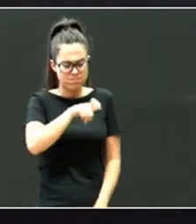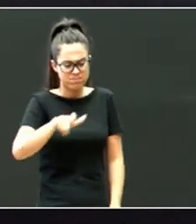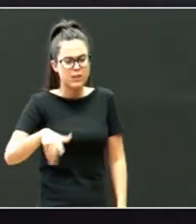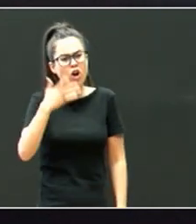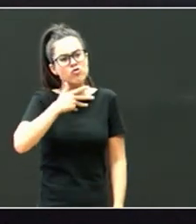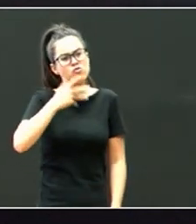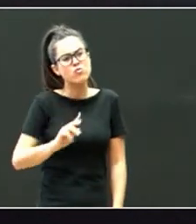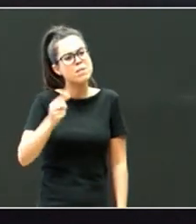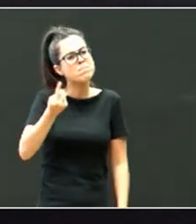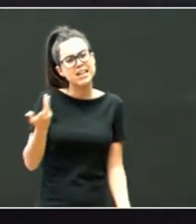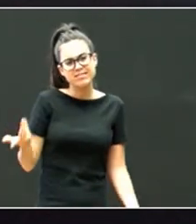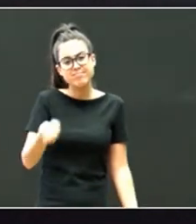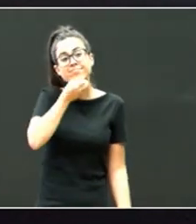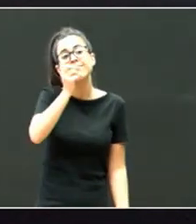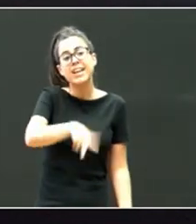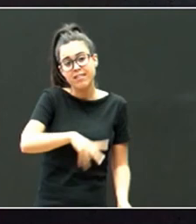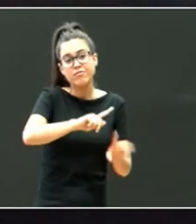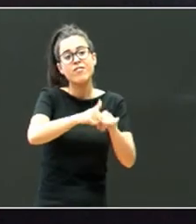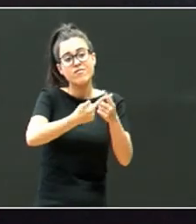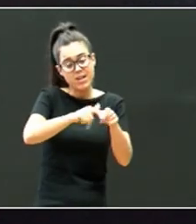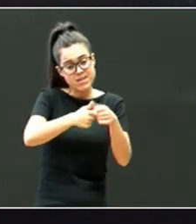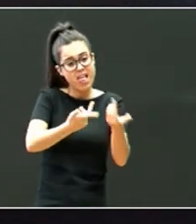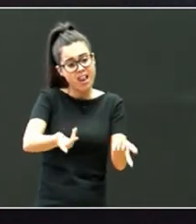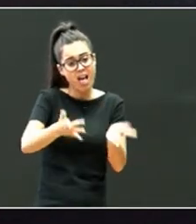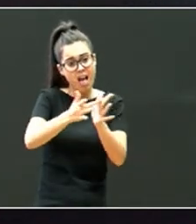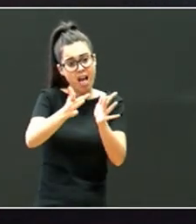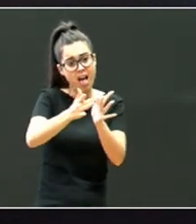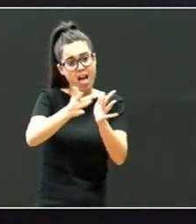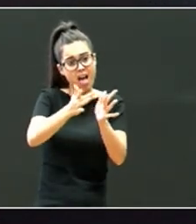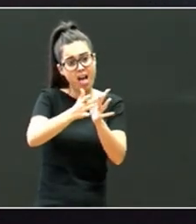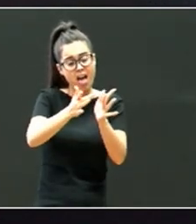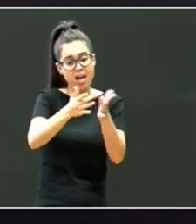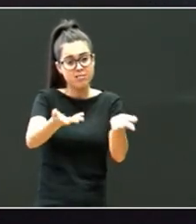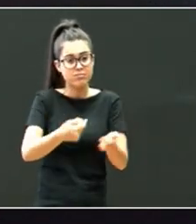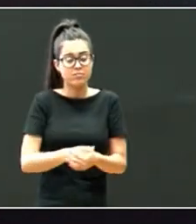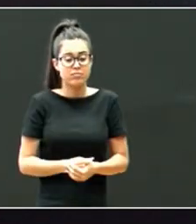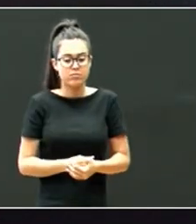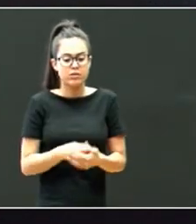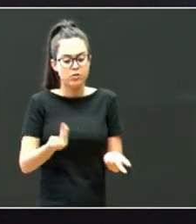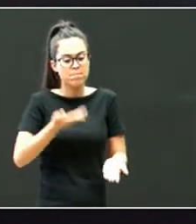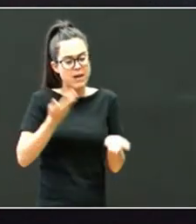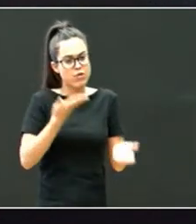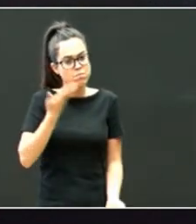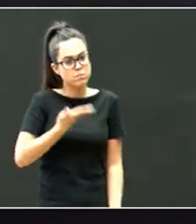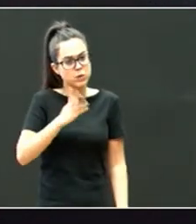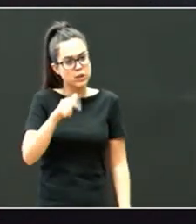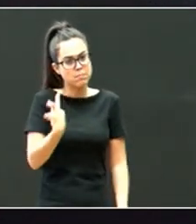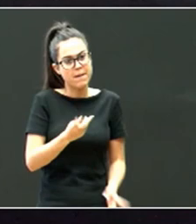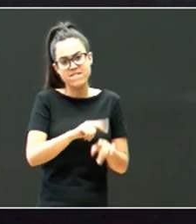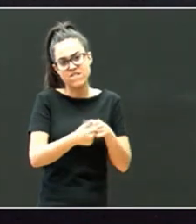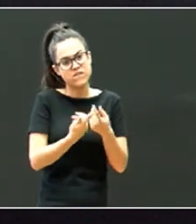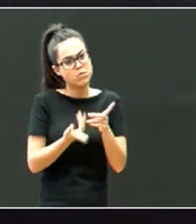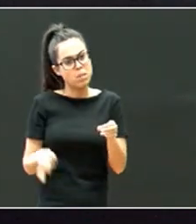ikaslea, familiak dira. Zuan, elkarran harteko, balorazio horretan, sartzen bagara,